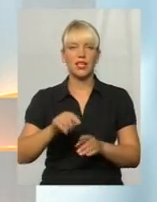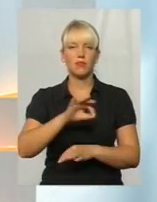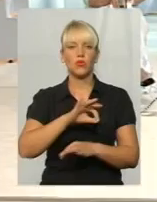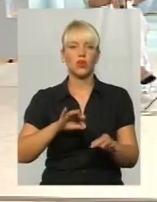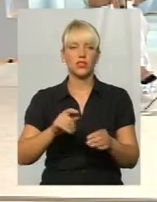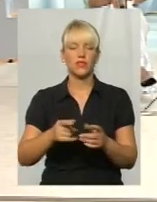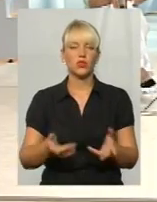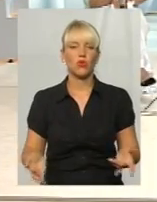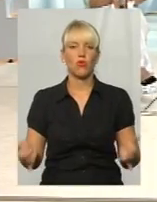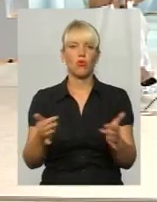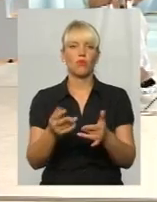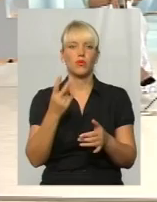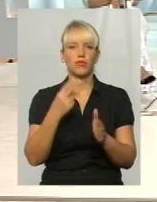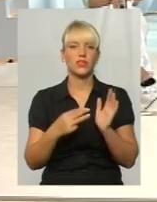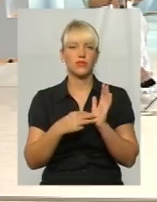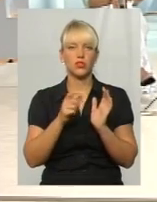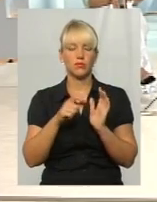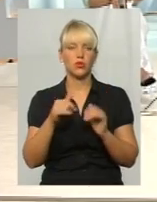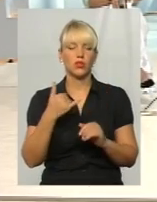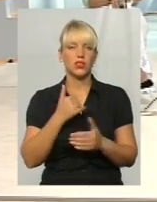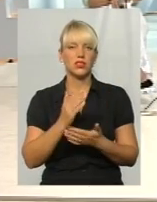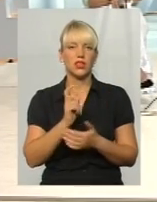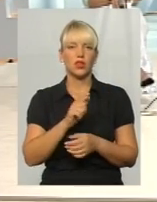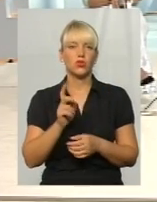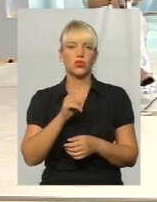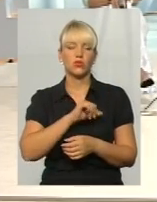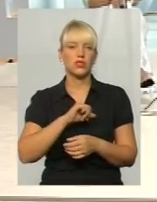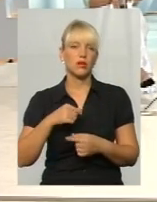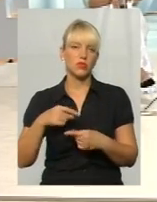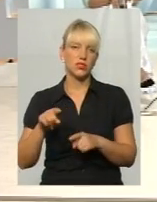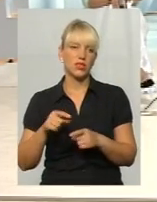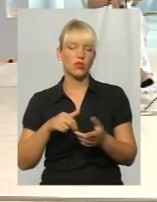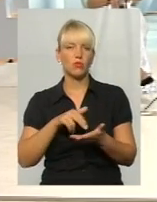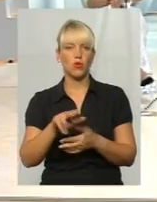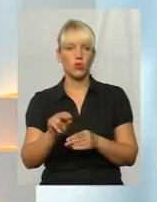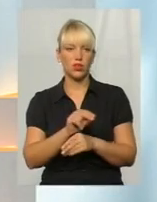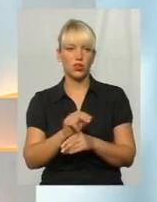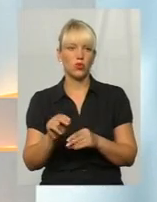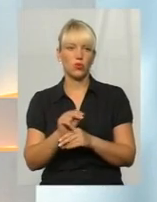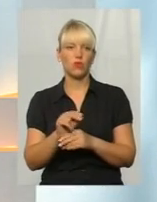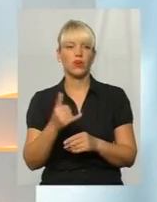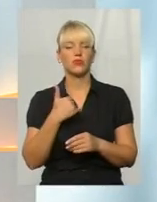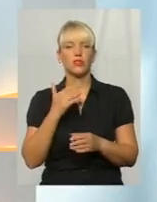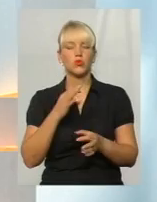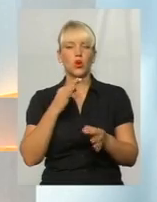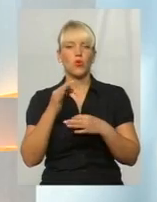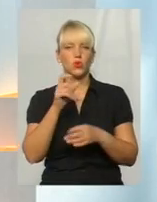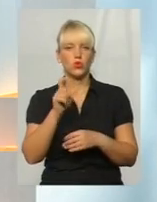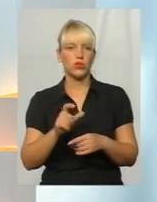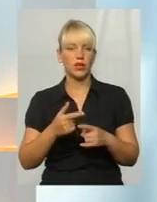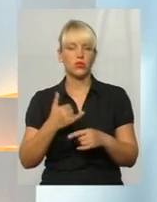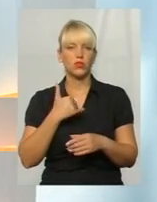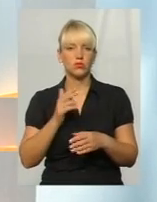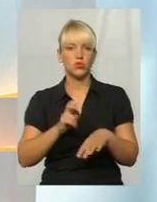він охоплює 28 людей. Але у нас люди, які самостійно проходили лікування, у нас буде консультант, у нас будуть